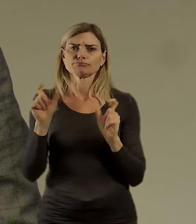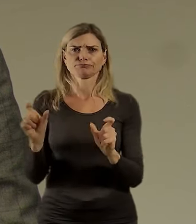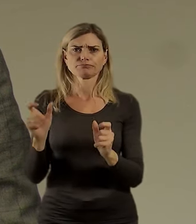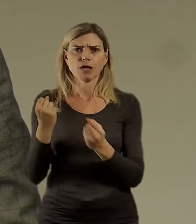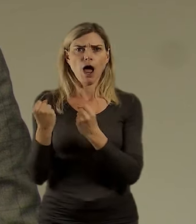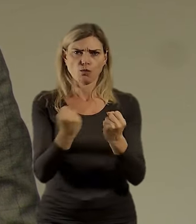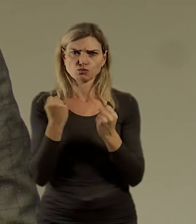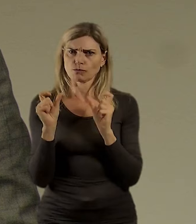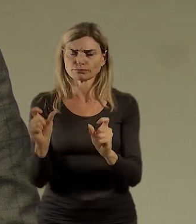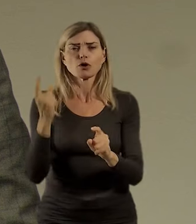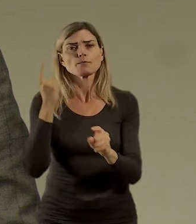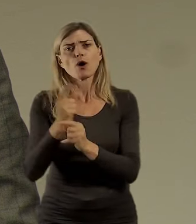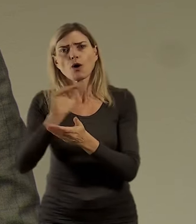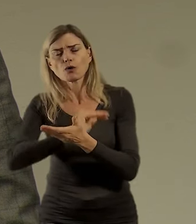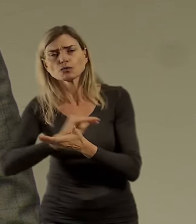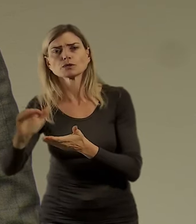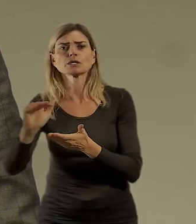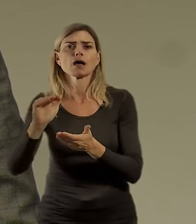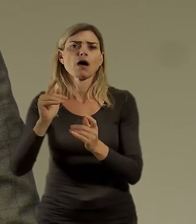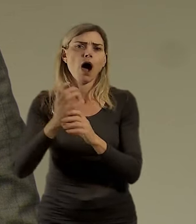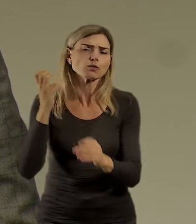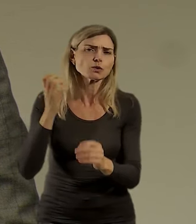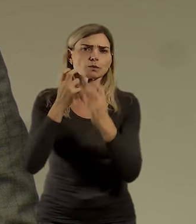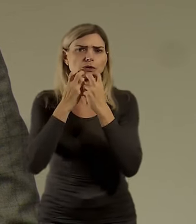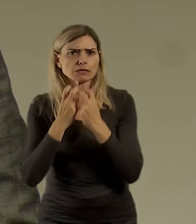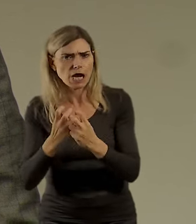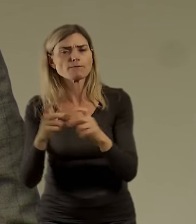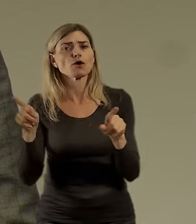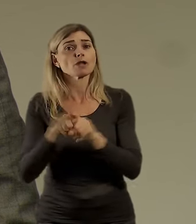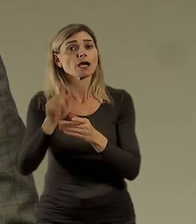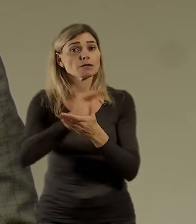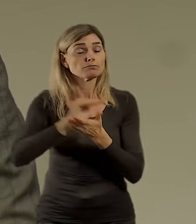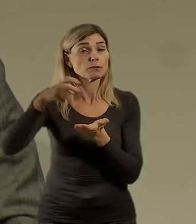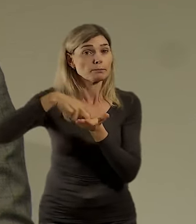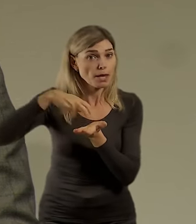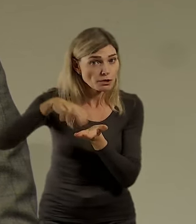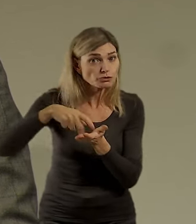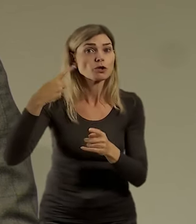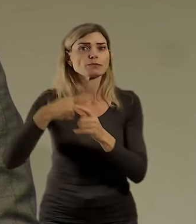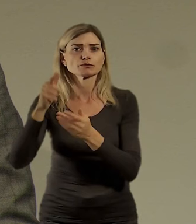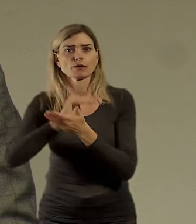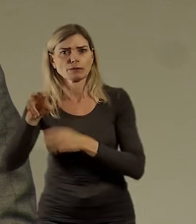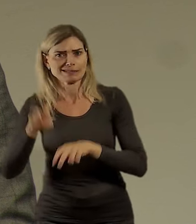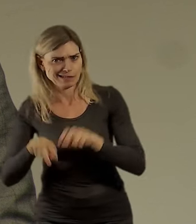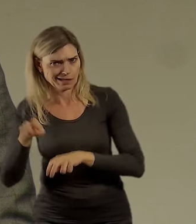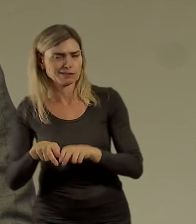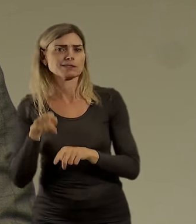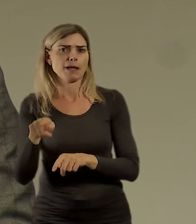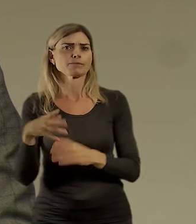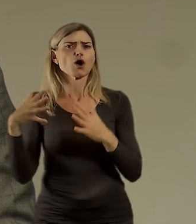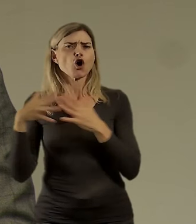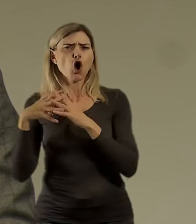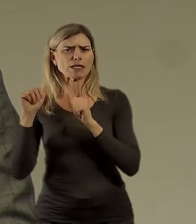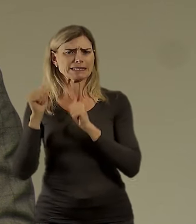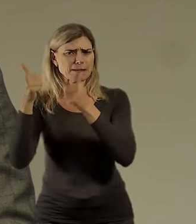Ale kromě MHD tam budou samozřejmě cyklo a pěší. Pokud vím, tak ten Rohanský, o tom se taky